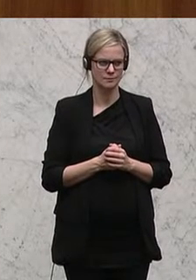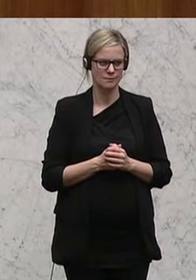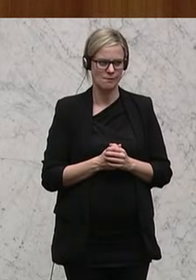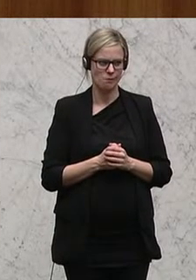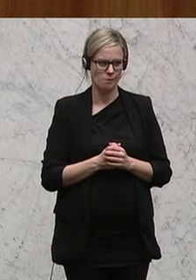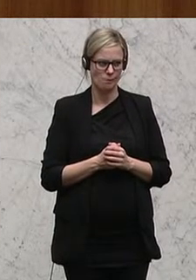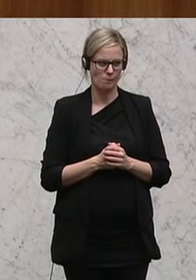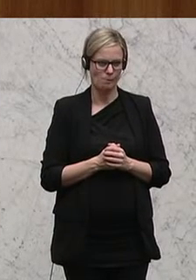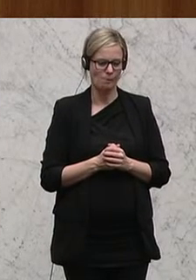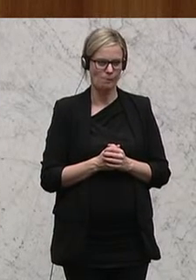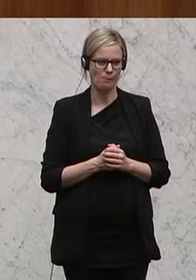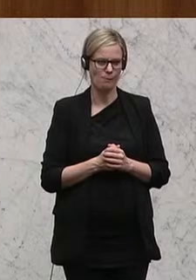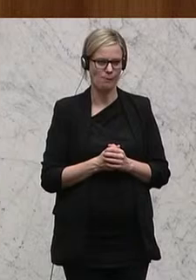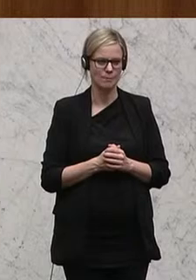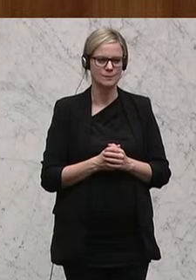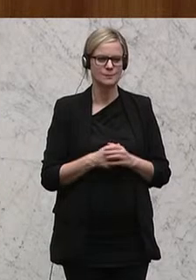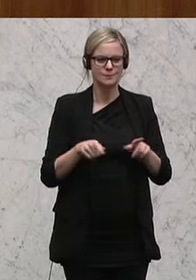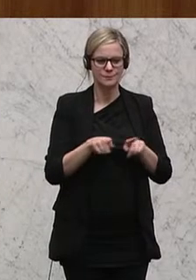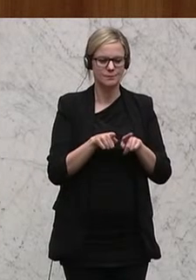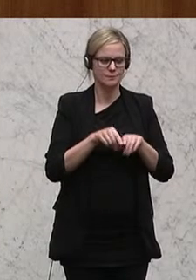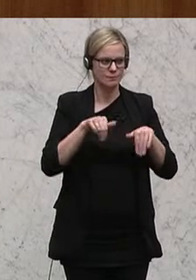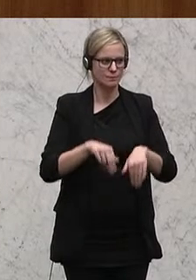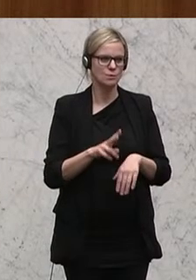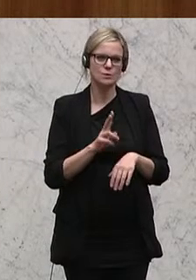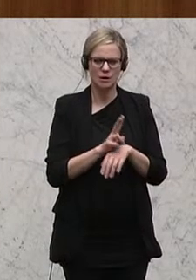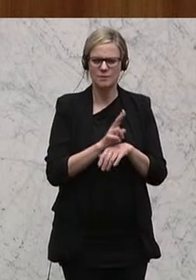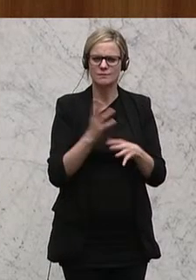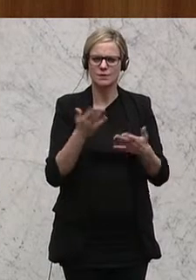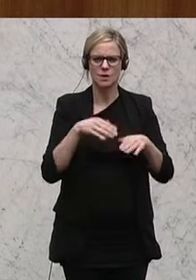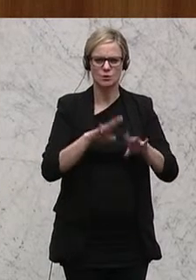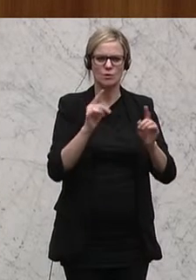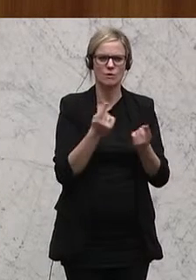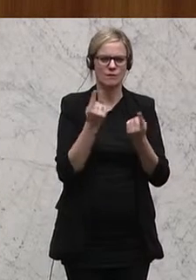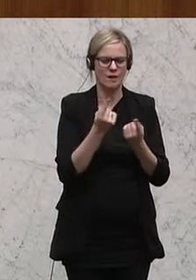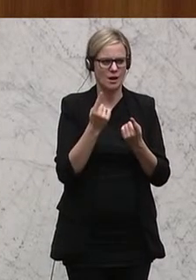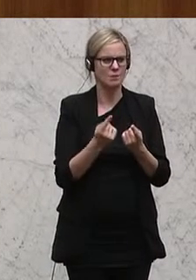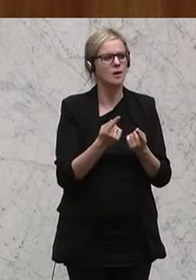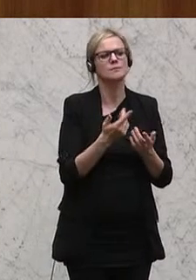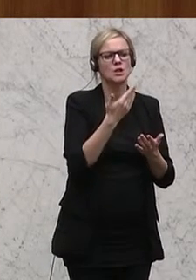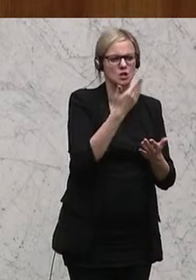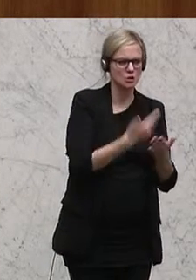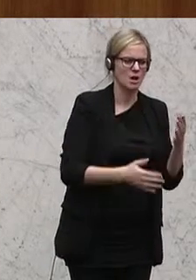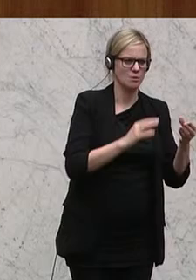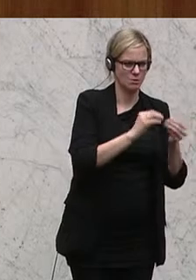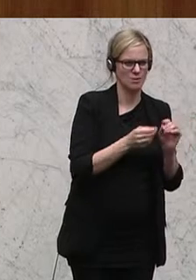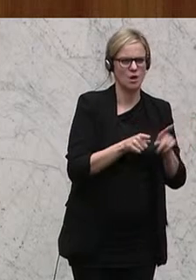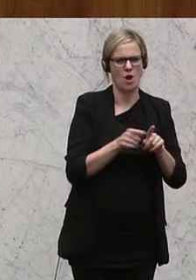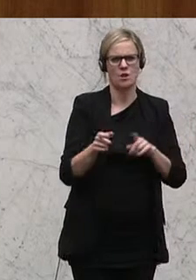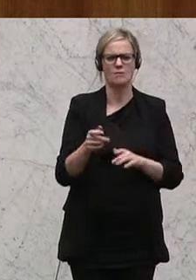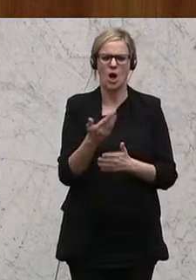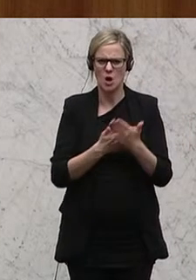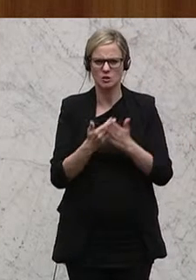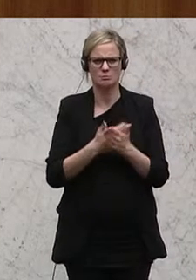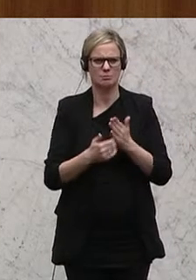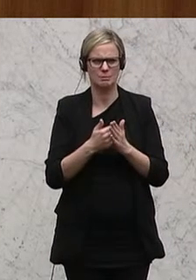dass Asylwerber neben sprachlichen Problemen weitreichende Ausbildungsdefizite aufweisen und somit